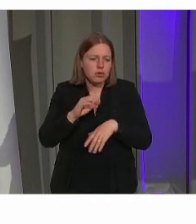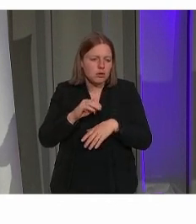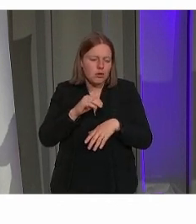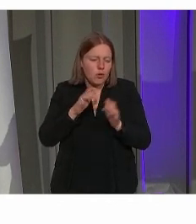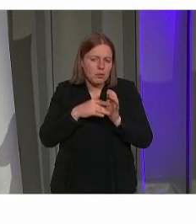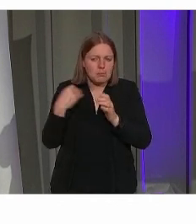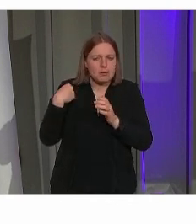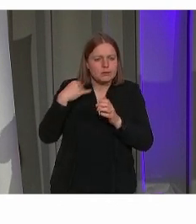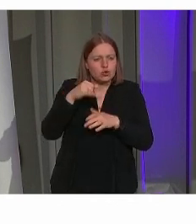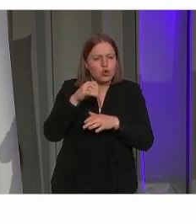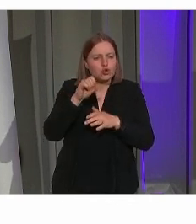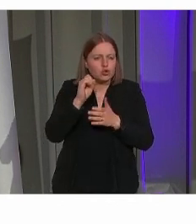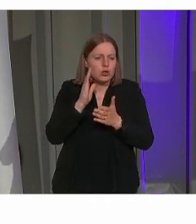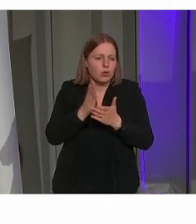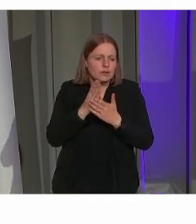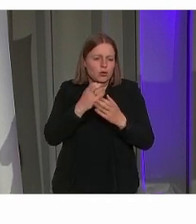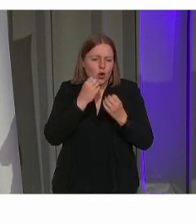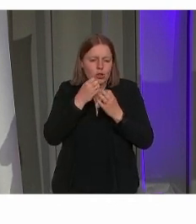toegelicht.